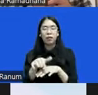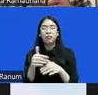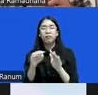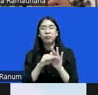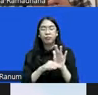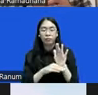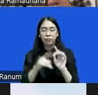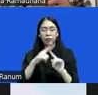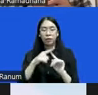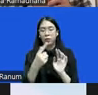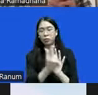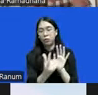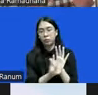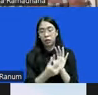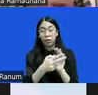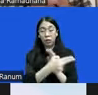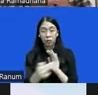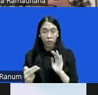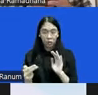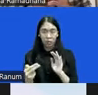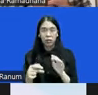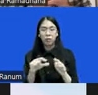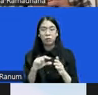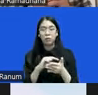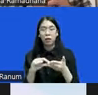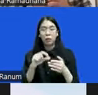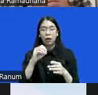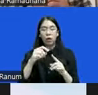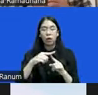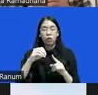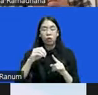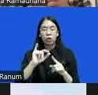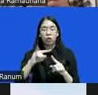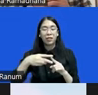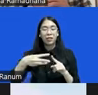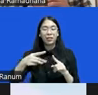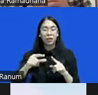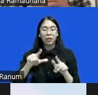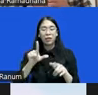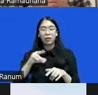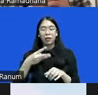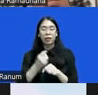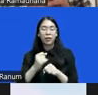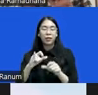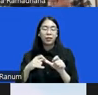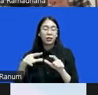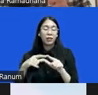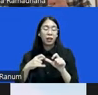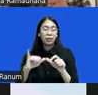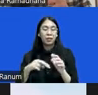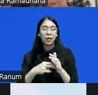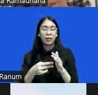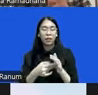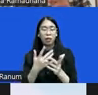perundang-undangan di Indonesia, yang disebut otoriter legislasi, di mana publik itu diberi kesempatan yang